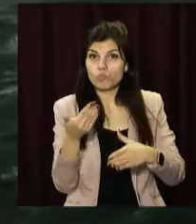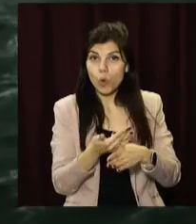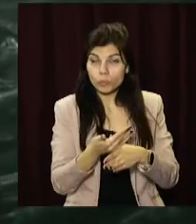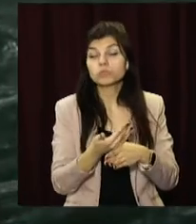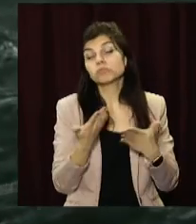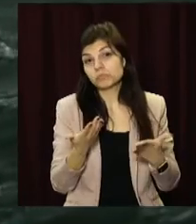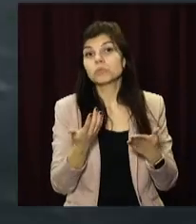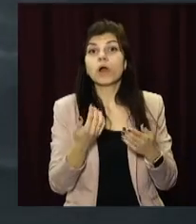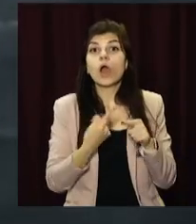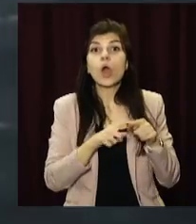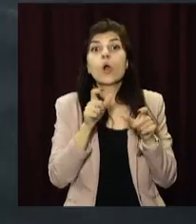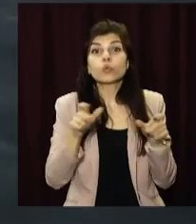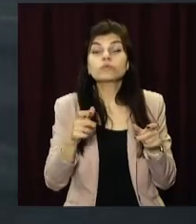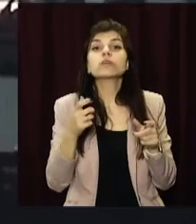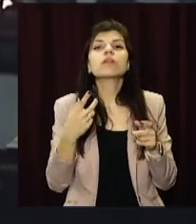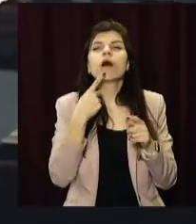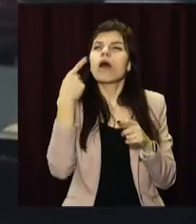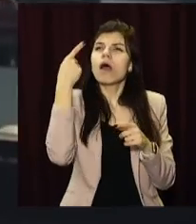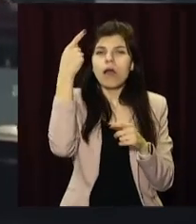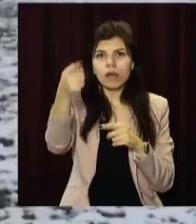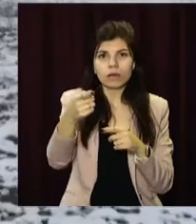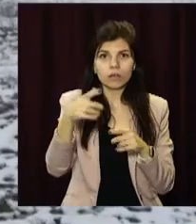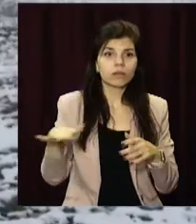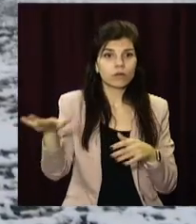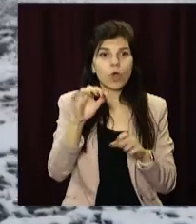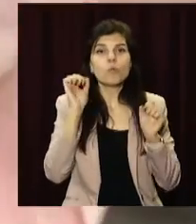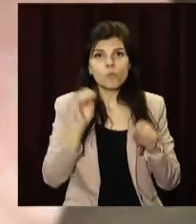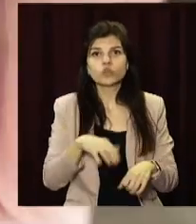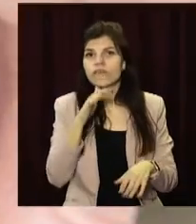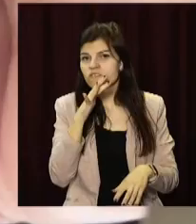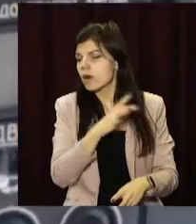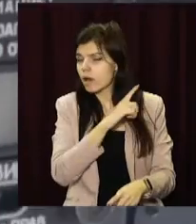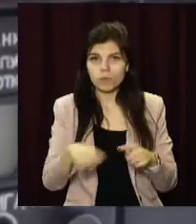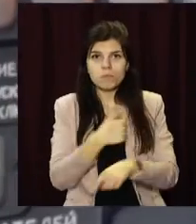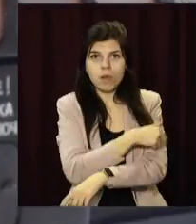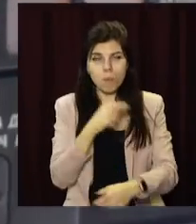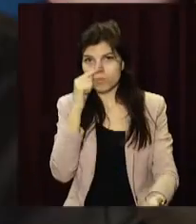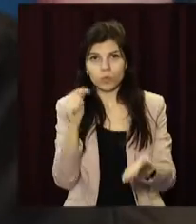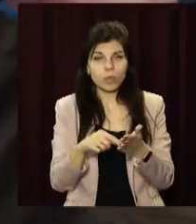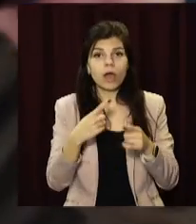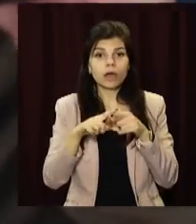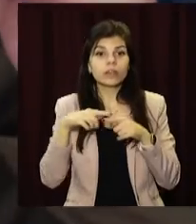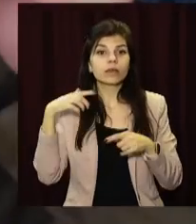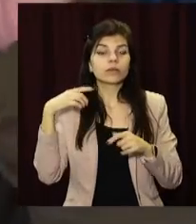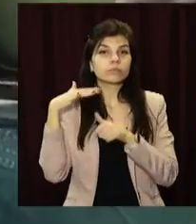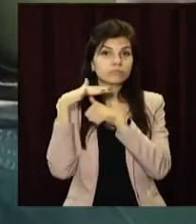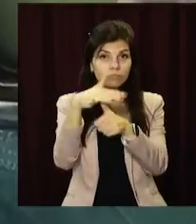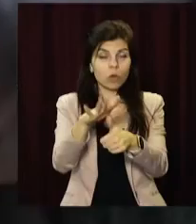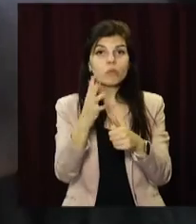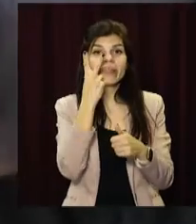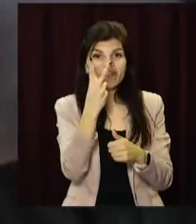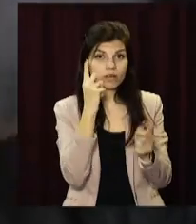Іншими словами, люди з найвіддаленіших куточків країни зможуть вчасно дістатися до медиків. Польоти виконуватимуть два